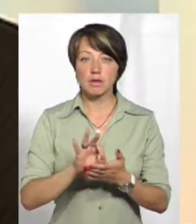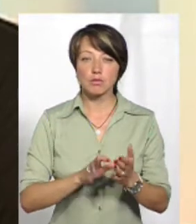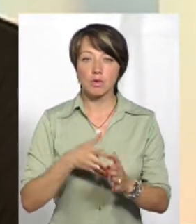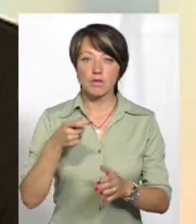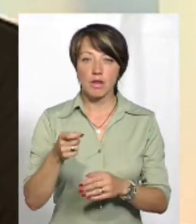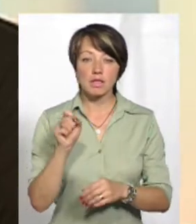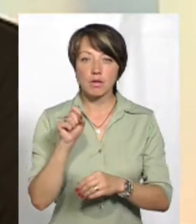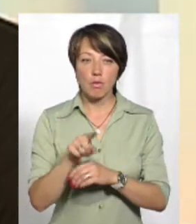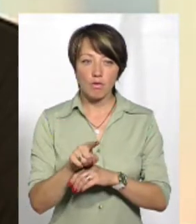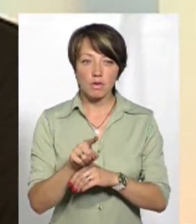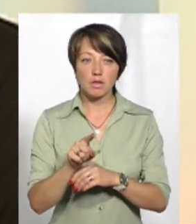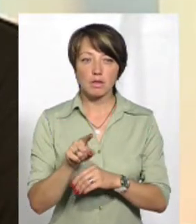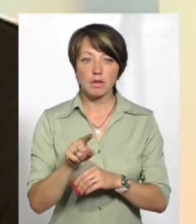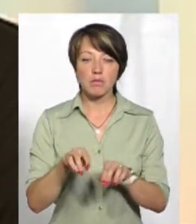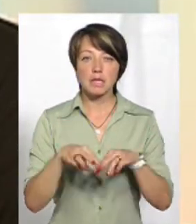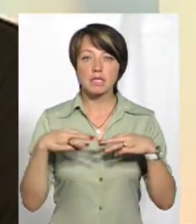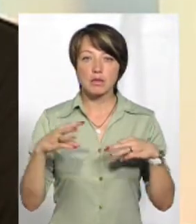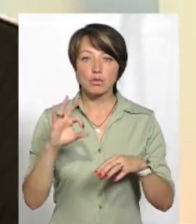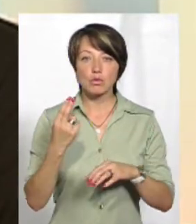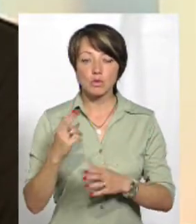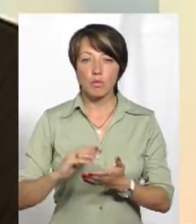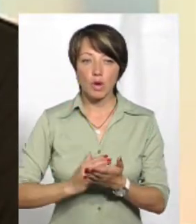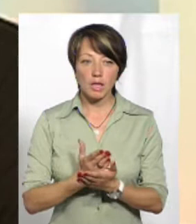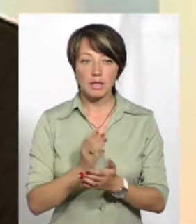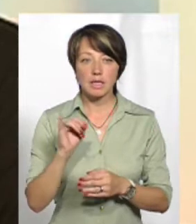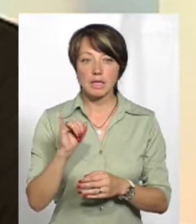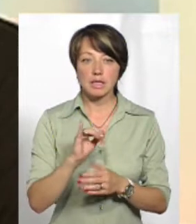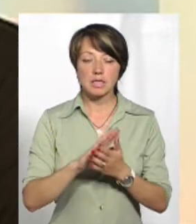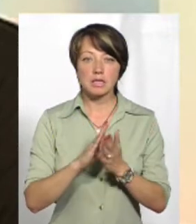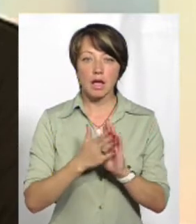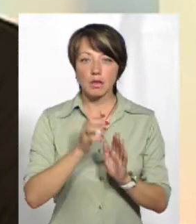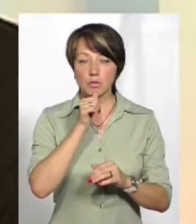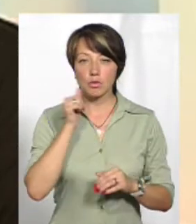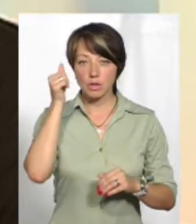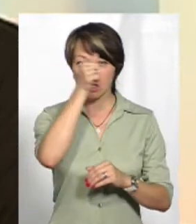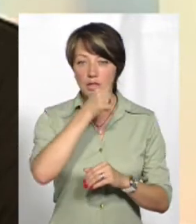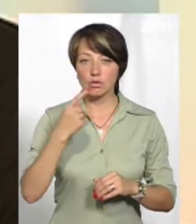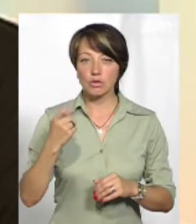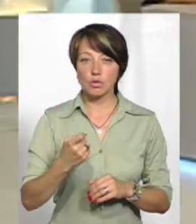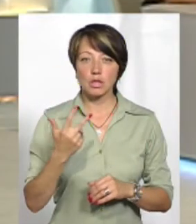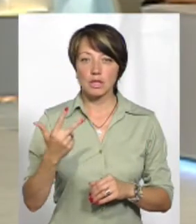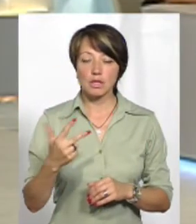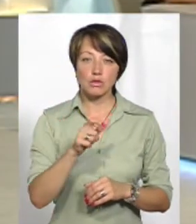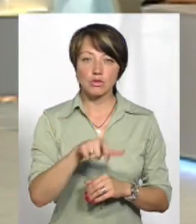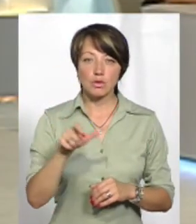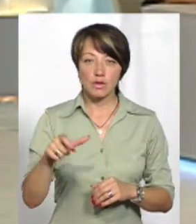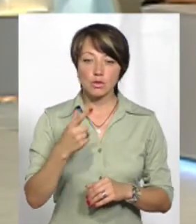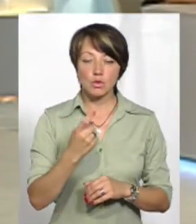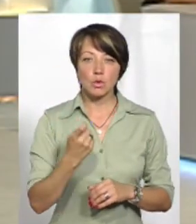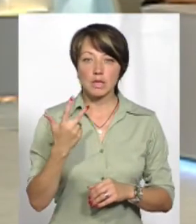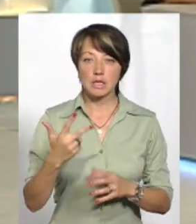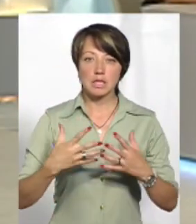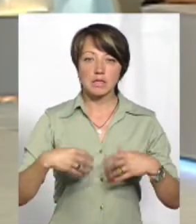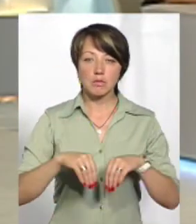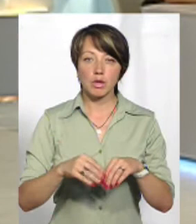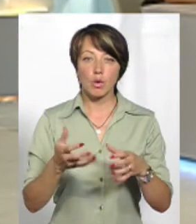подавали замовлення в Міністерство соціальної політики, і от станом на минулий рік це було 103 чоловіка, 103 сім'ї, які